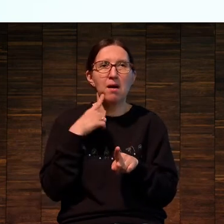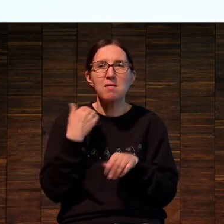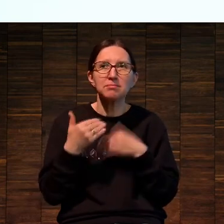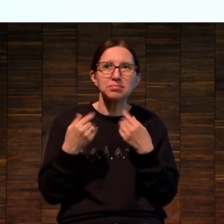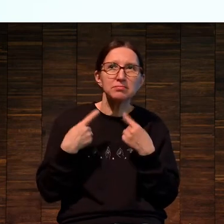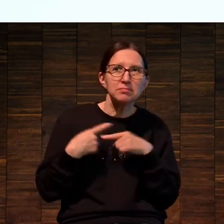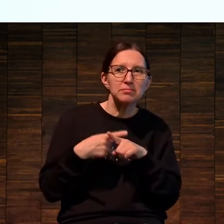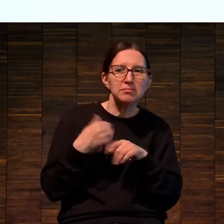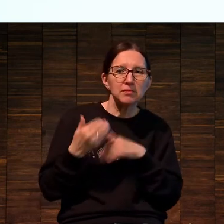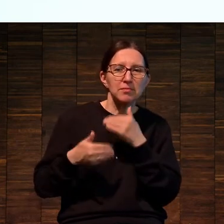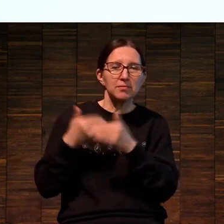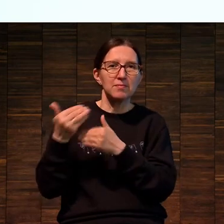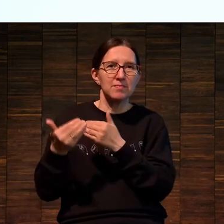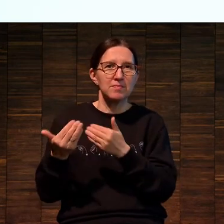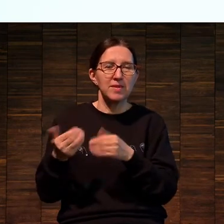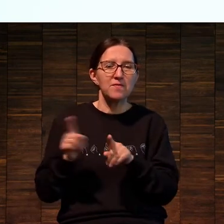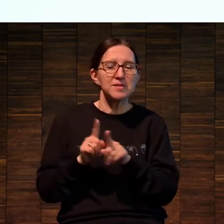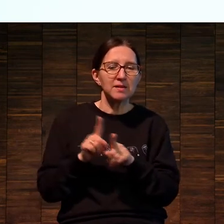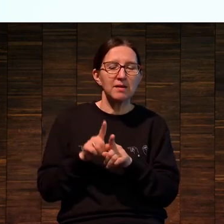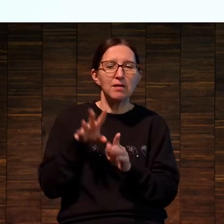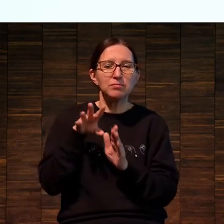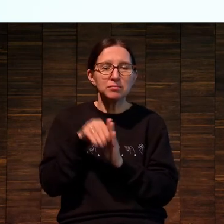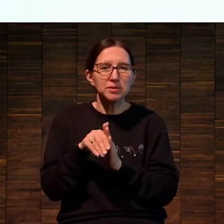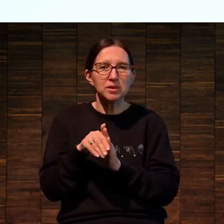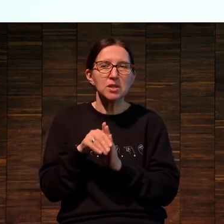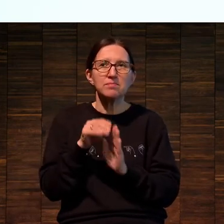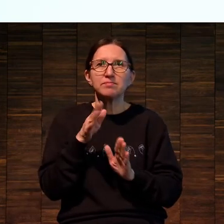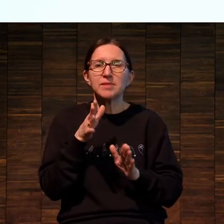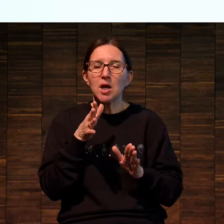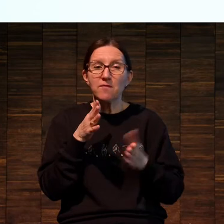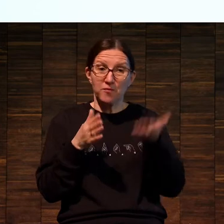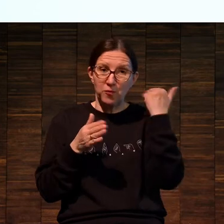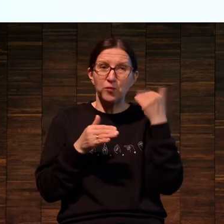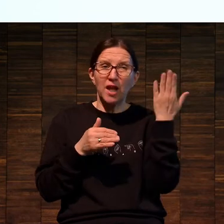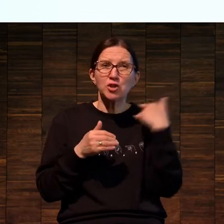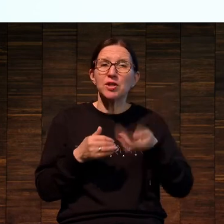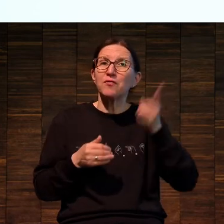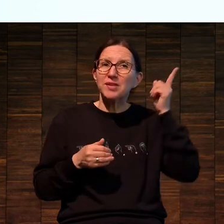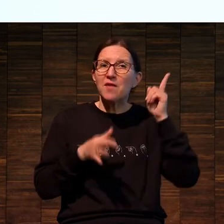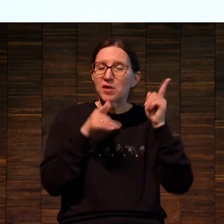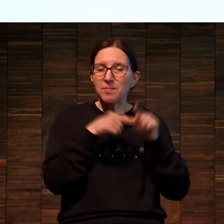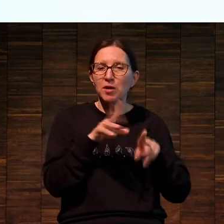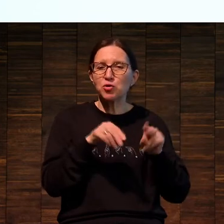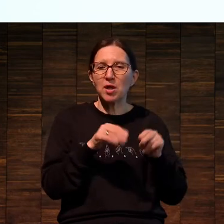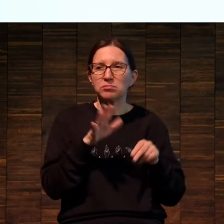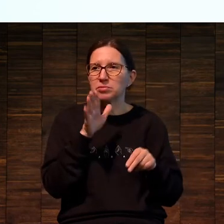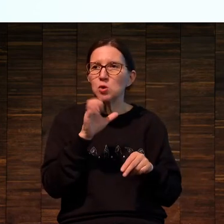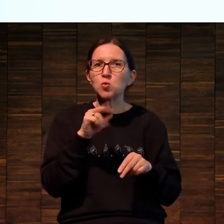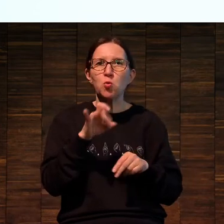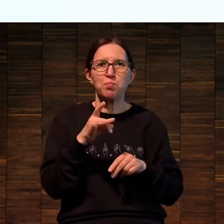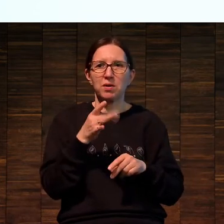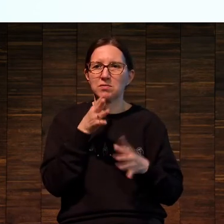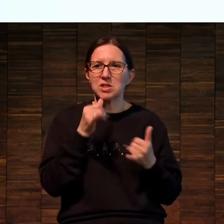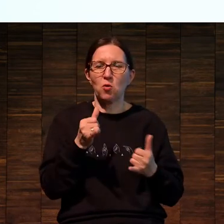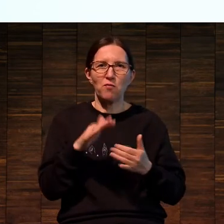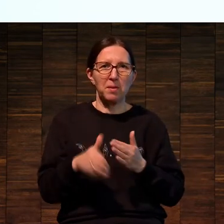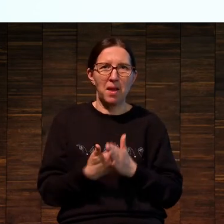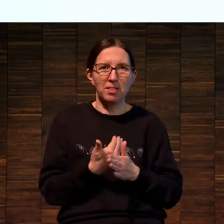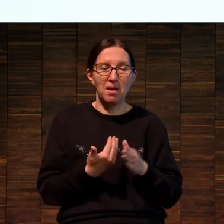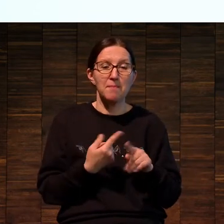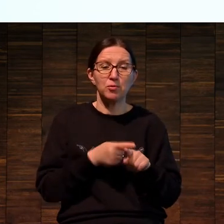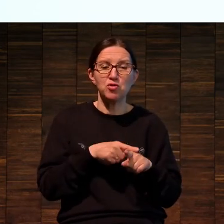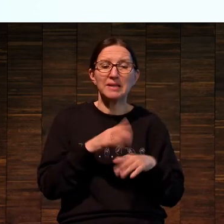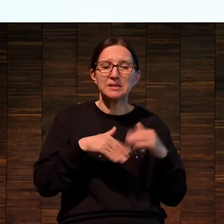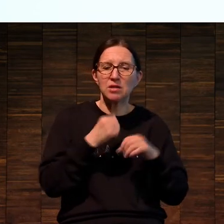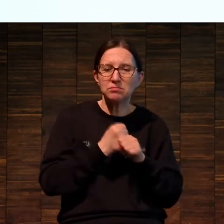с какой-то вот... Всегда была с налетом такой суперсовременности. То есть она, с одной стороны, очень консервативна, потому что это